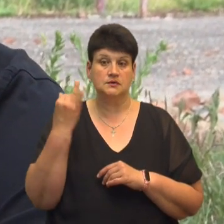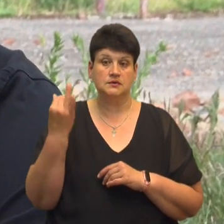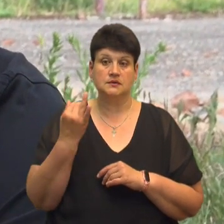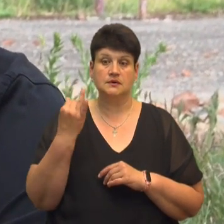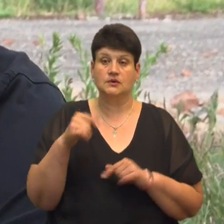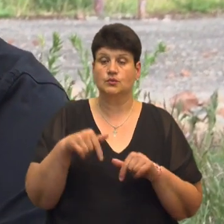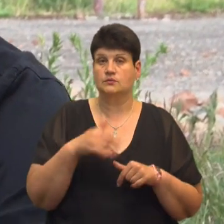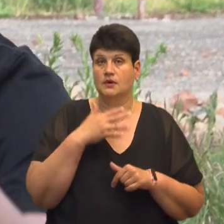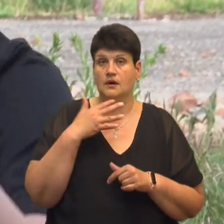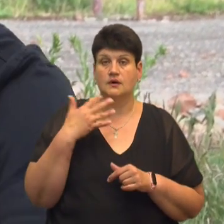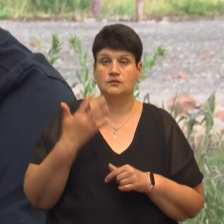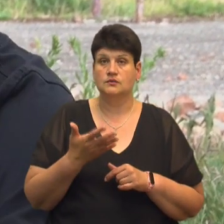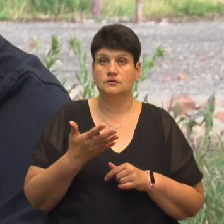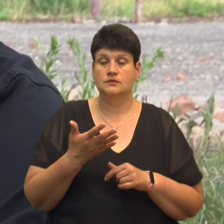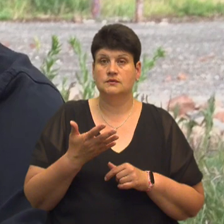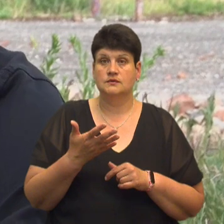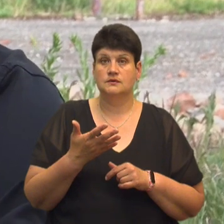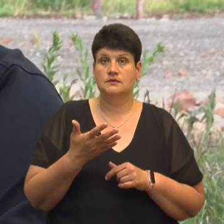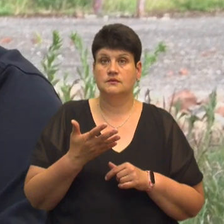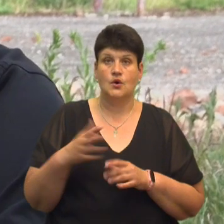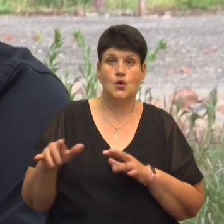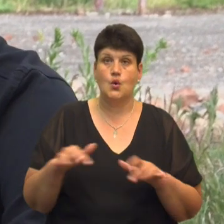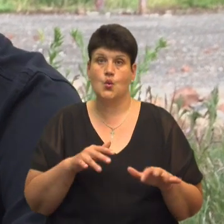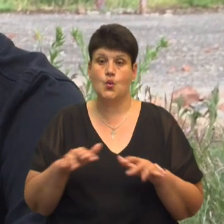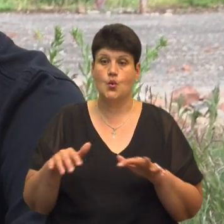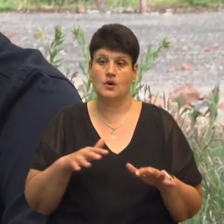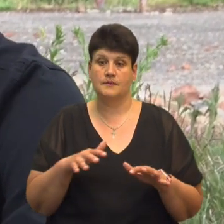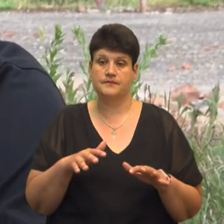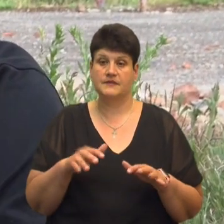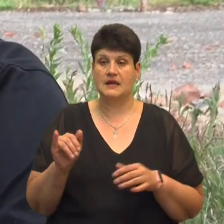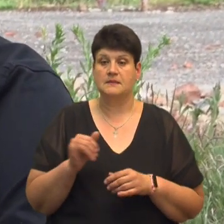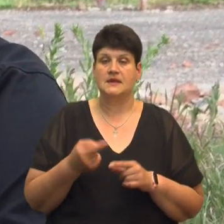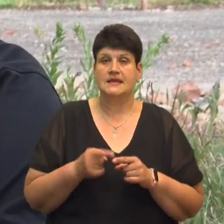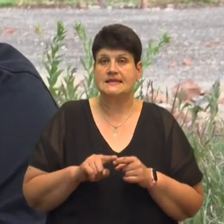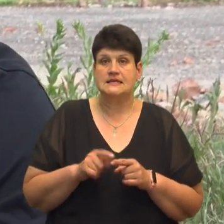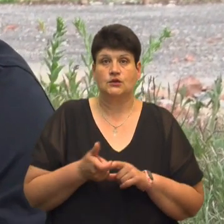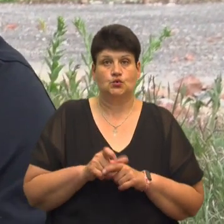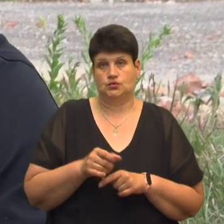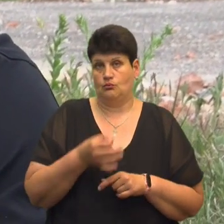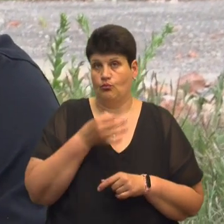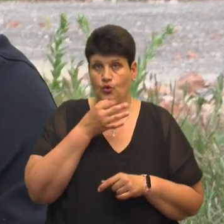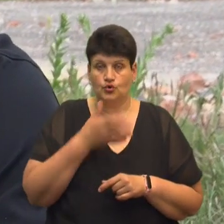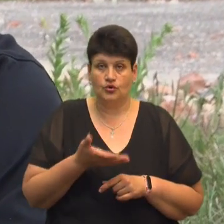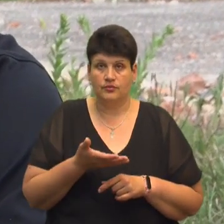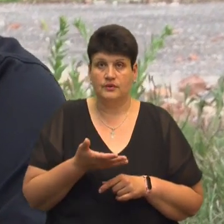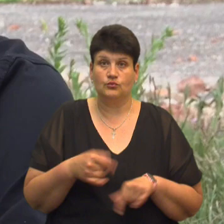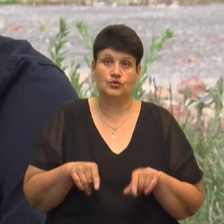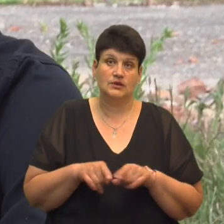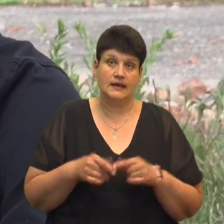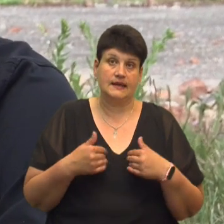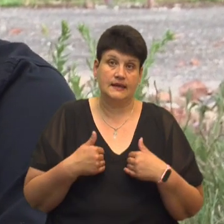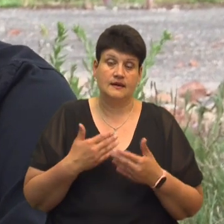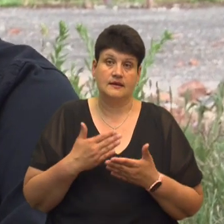тут рухів. І мені це дуже подобається. Бо так я стаю